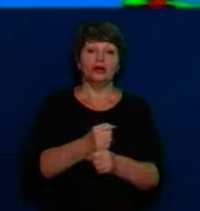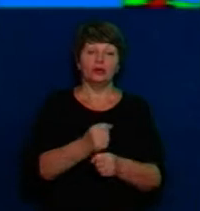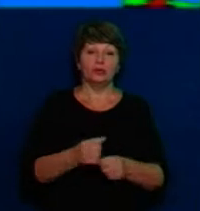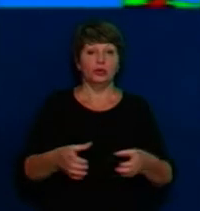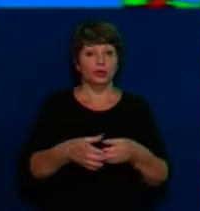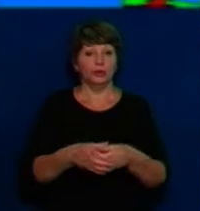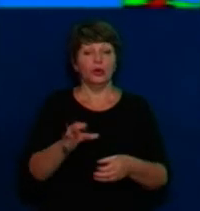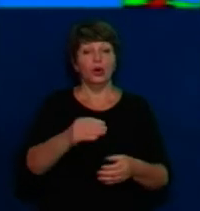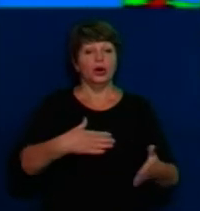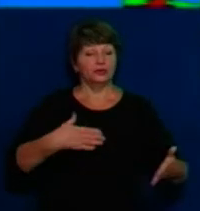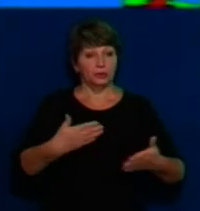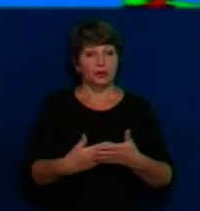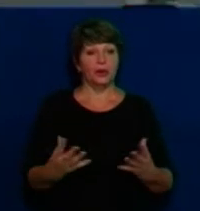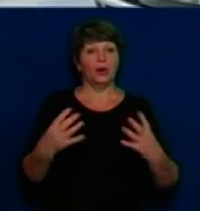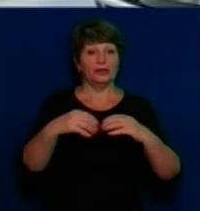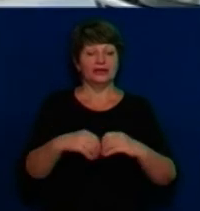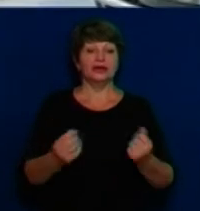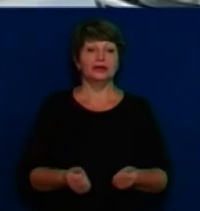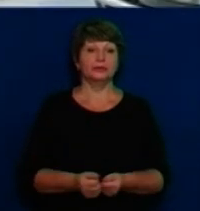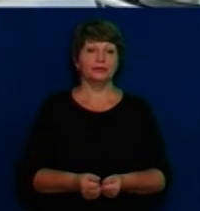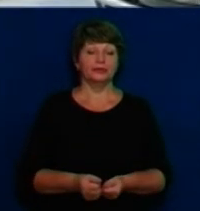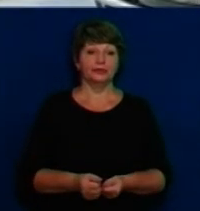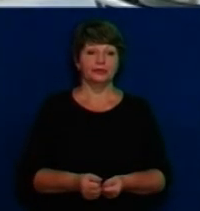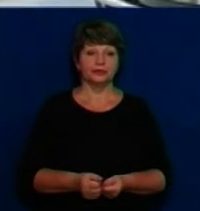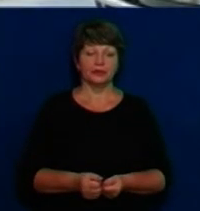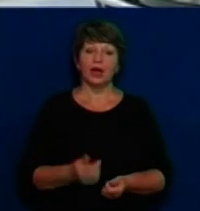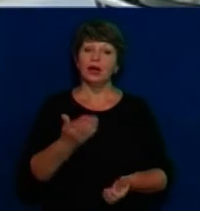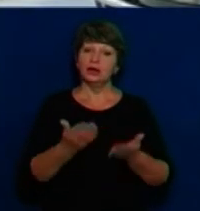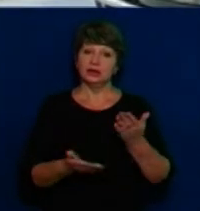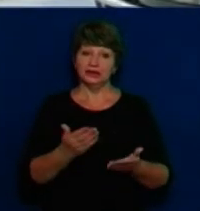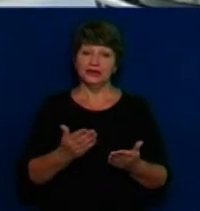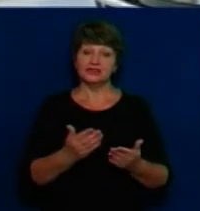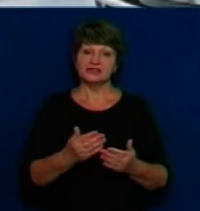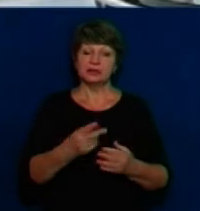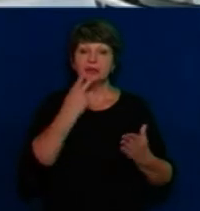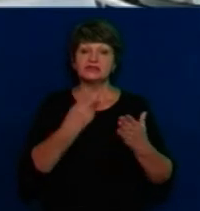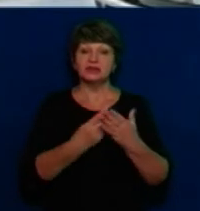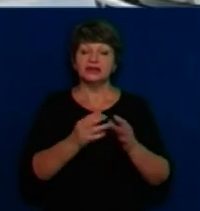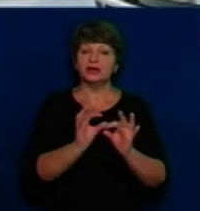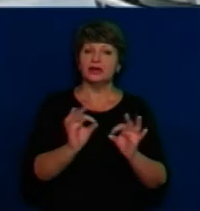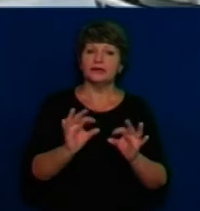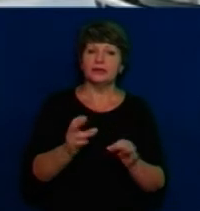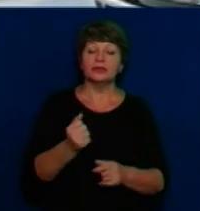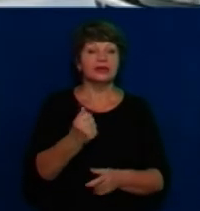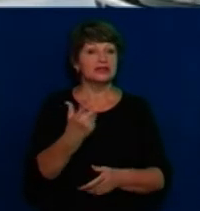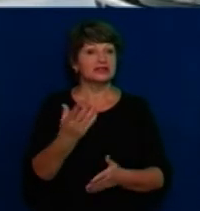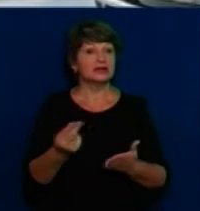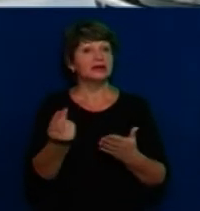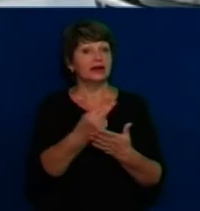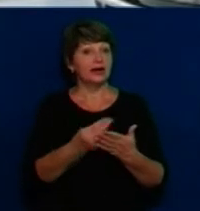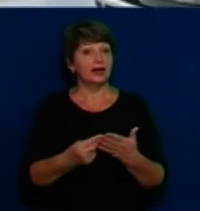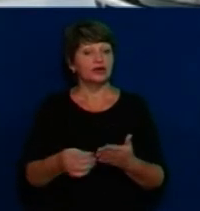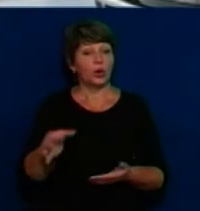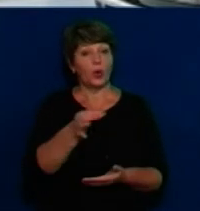рішення про добровільне об'єднання. Отже, пане Сергій, якщо узагальнити інформацію, то наскільки мапа області змінилася за